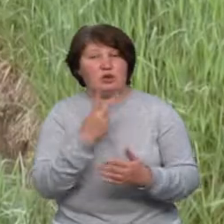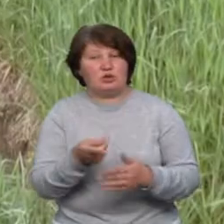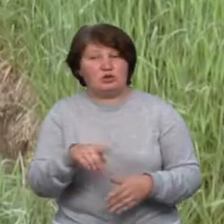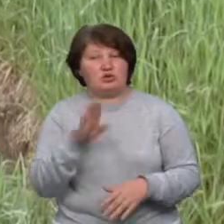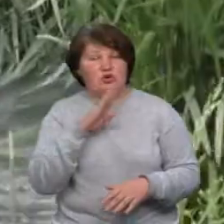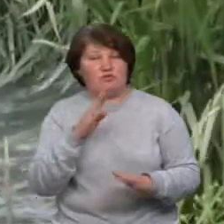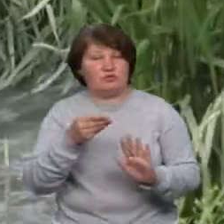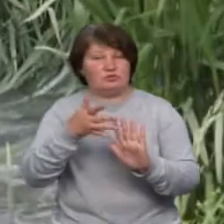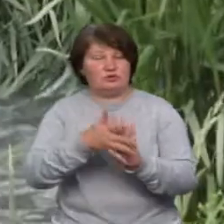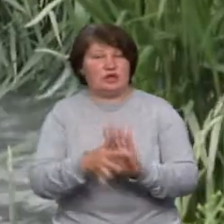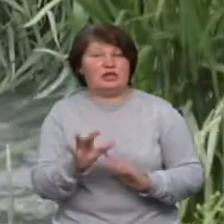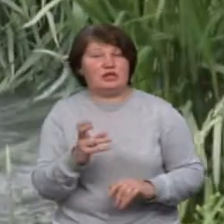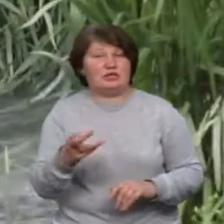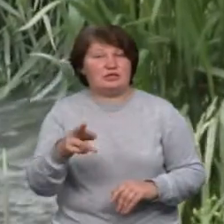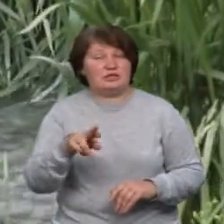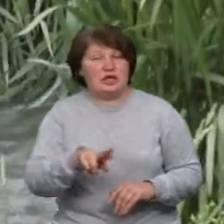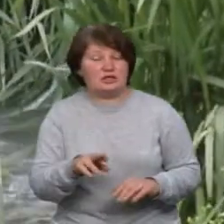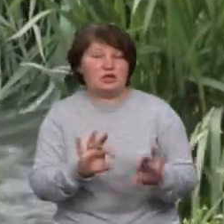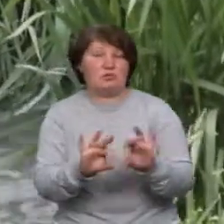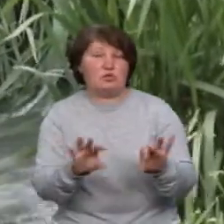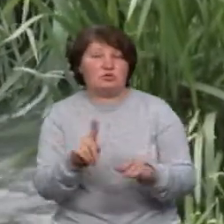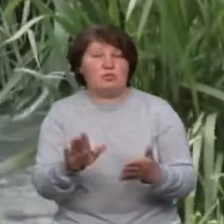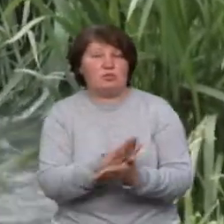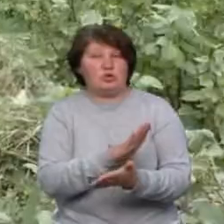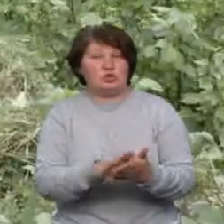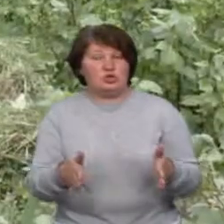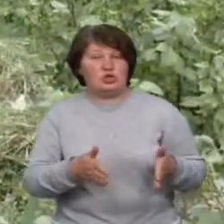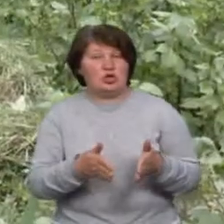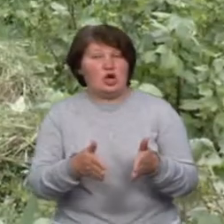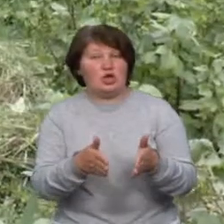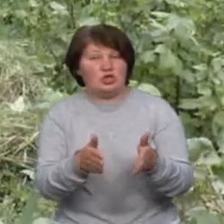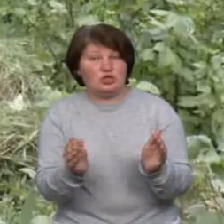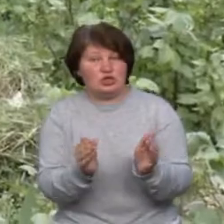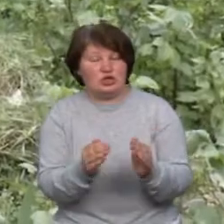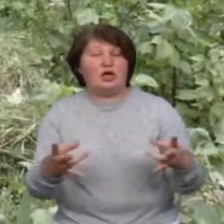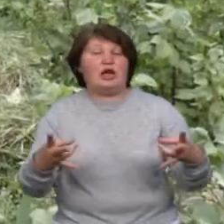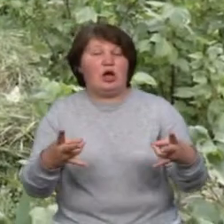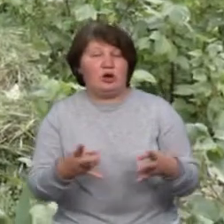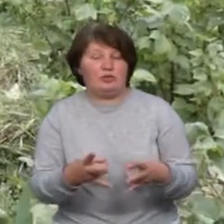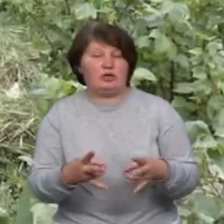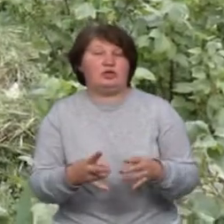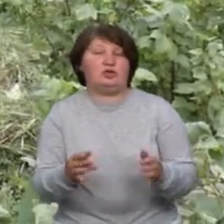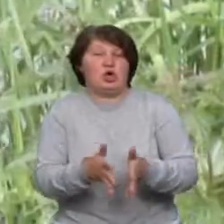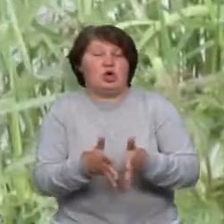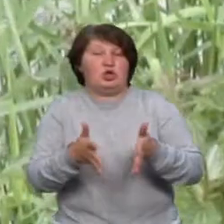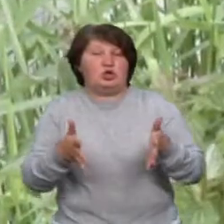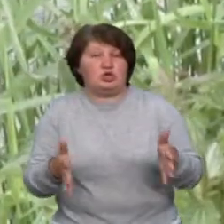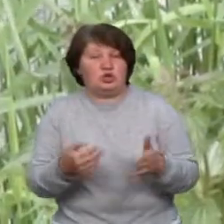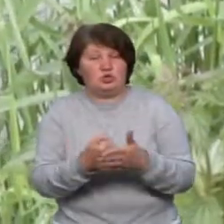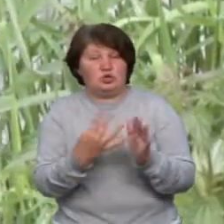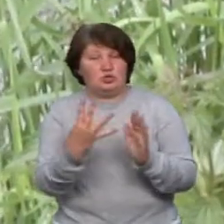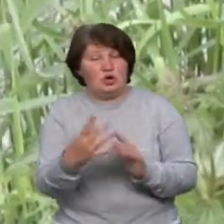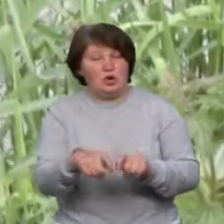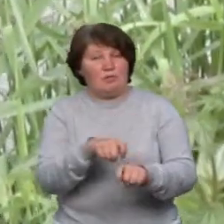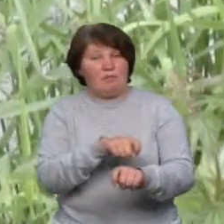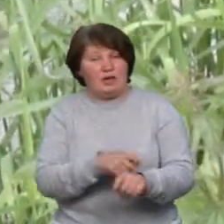каналізація. Ігор Курник пояснює, аби прочищення русла дало результати, млинівку необхідно рівномірно розширити до 4 метрів, а